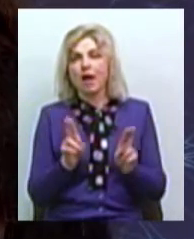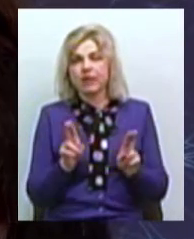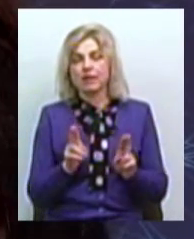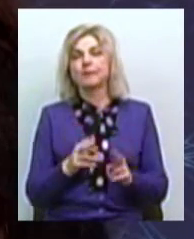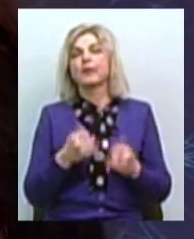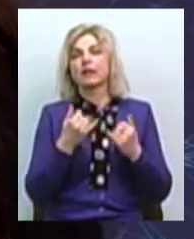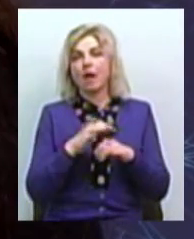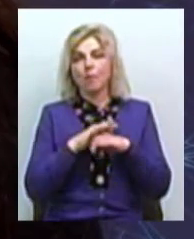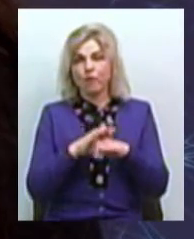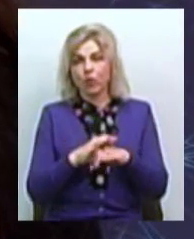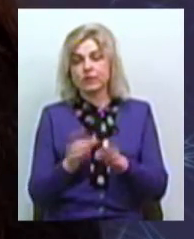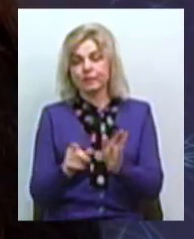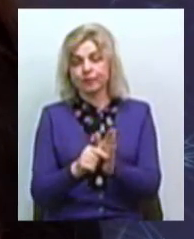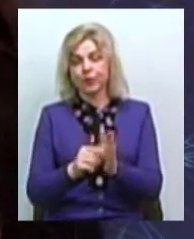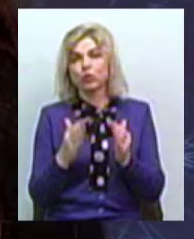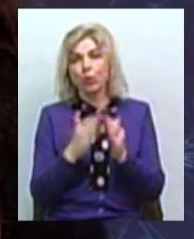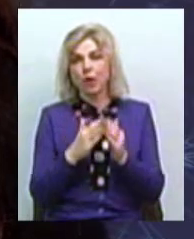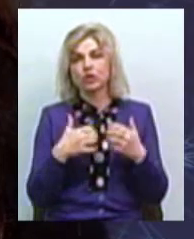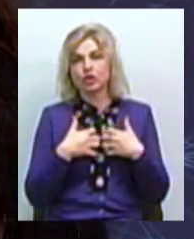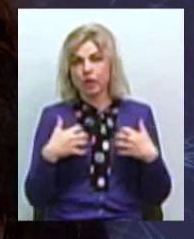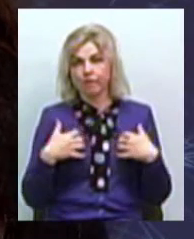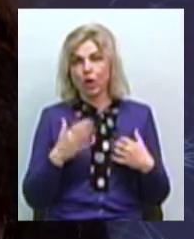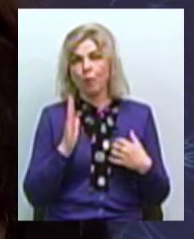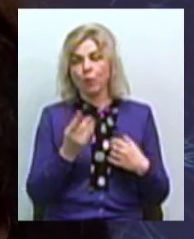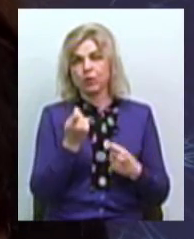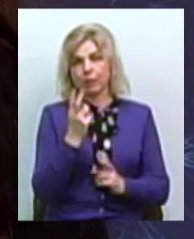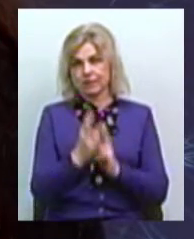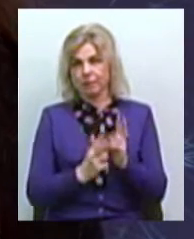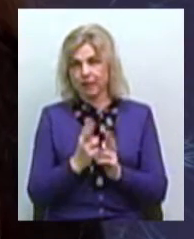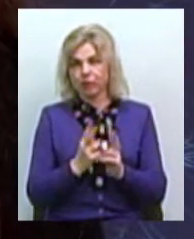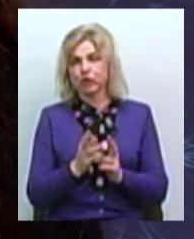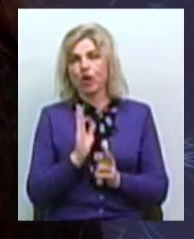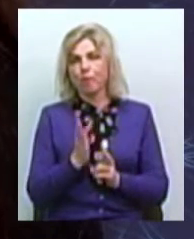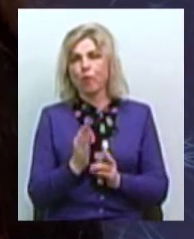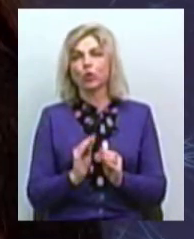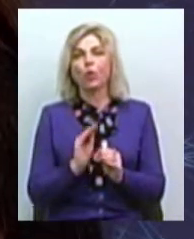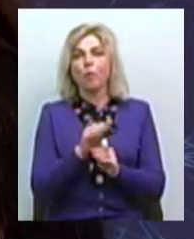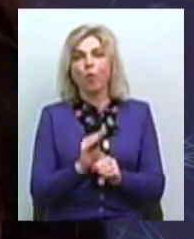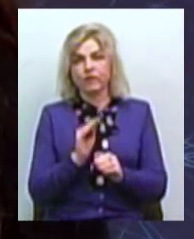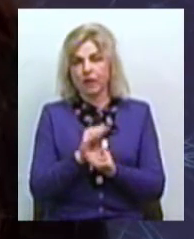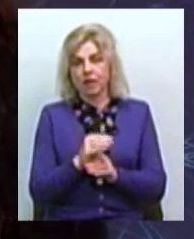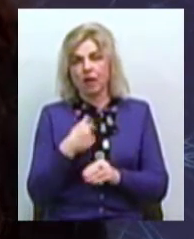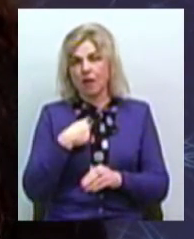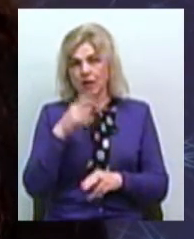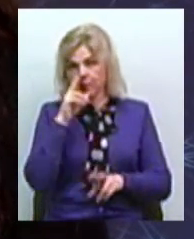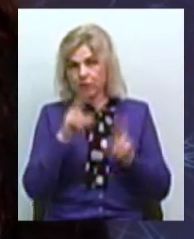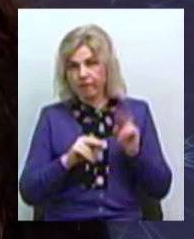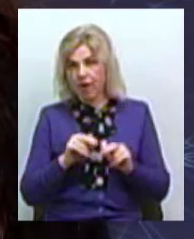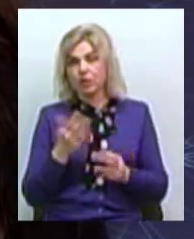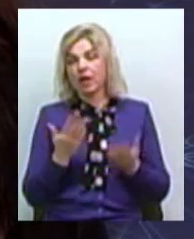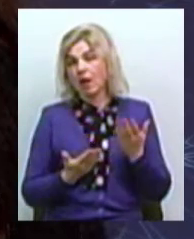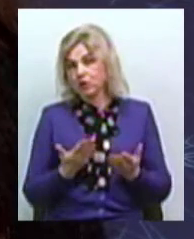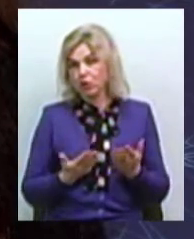погодження з домашніми тваринами будуть трошки змінюватися, будуть певні доповнення. І я сподіваюся, що якщо